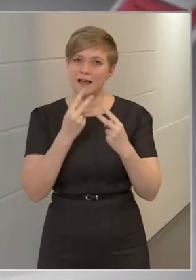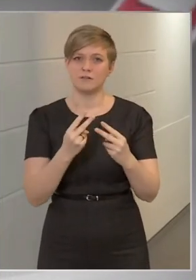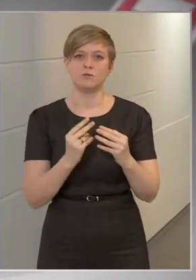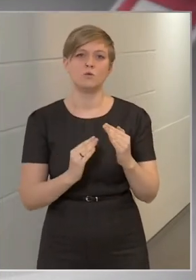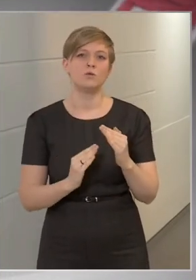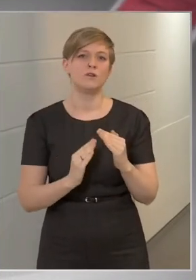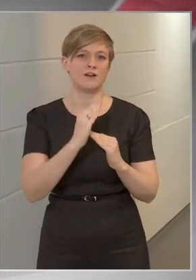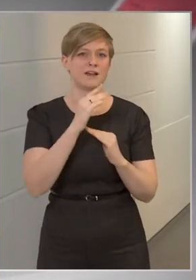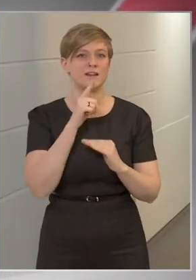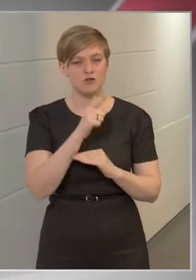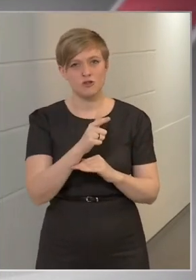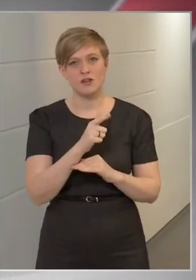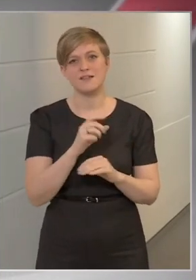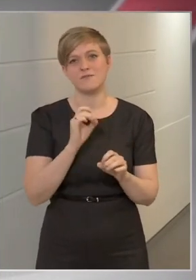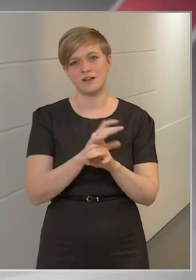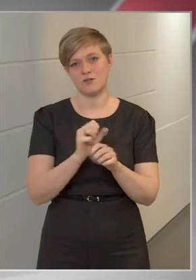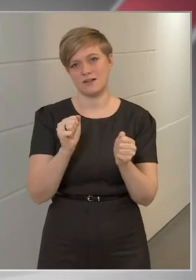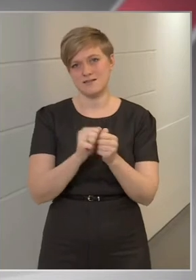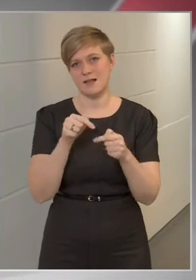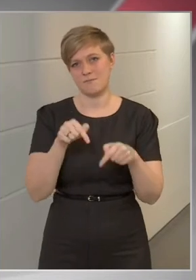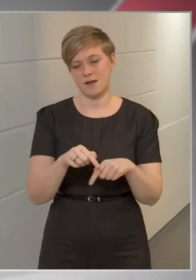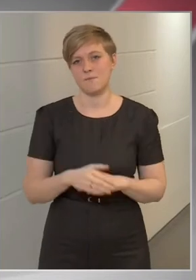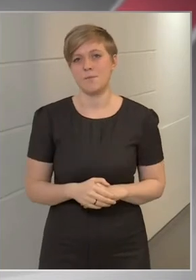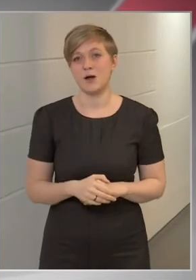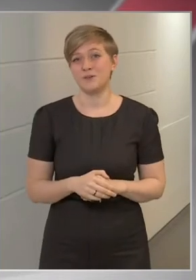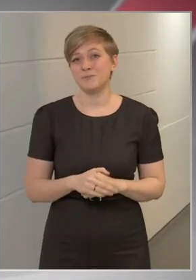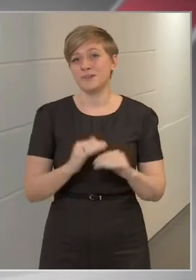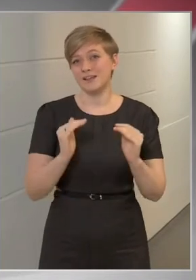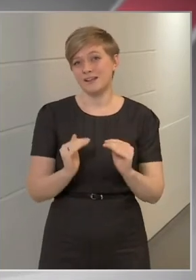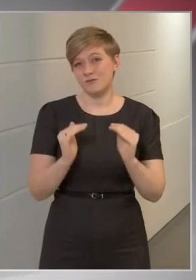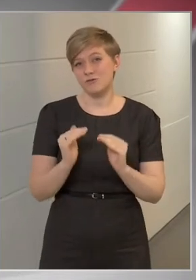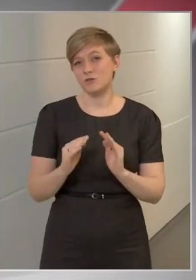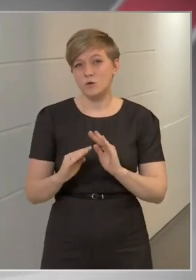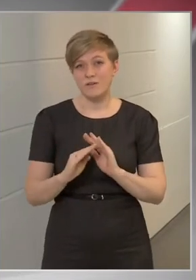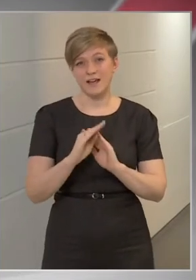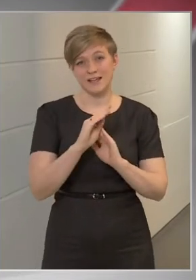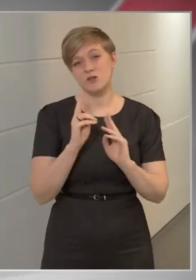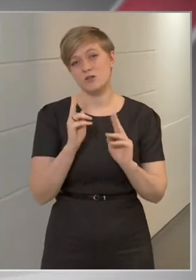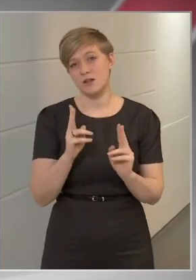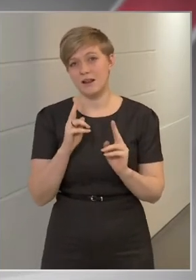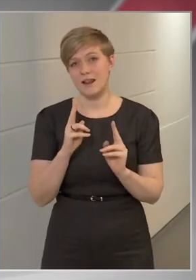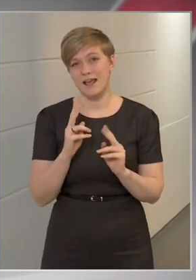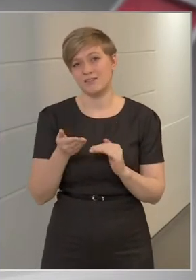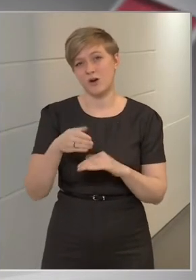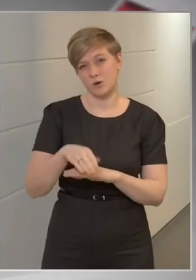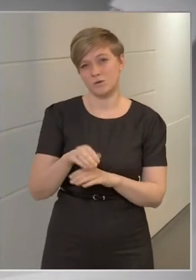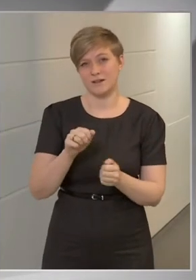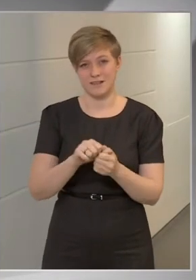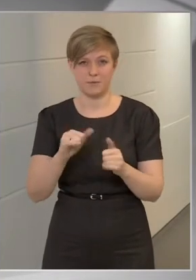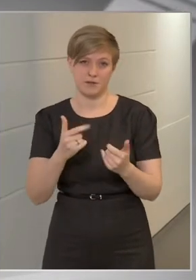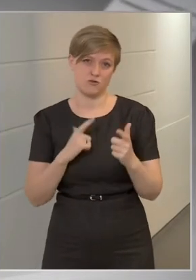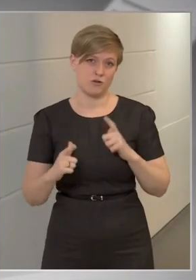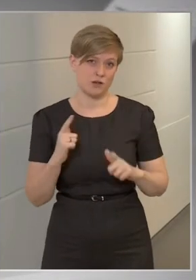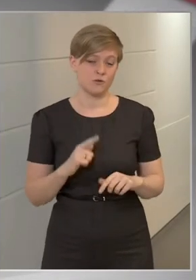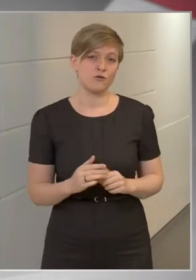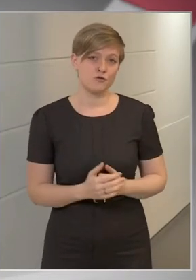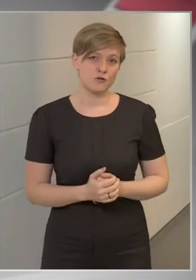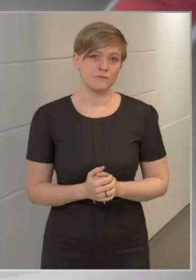növekedés lesz a fertőzöttek számában, és ennél csekélyebb növekedés, de akár lehet a halottak számában is sajnos.